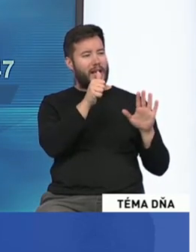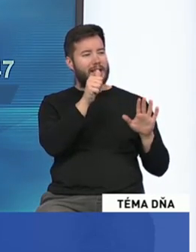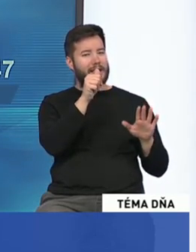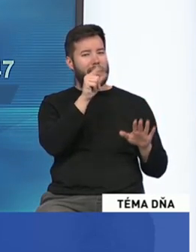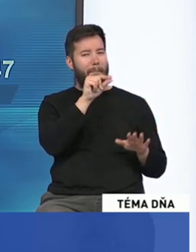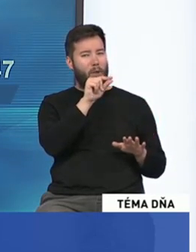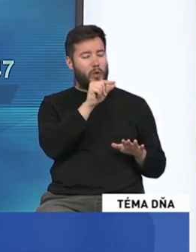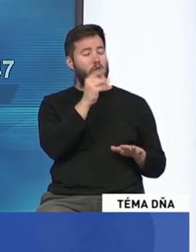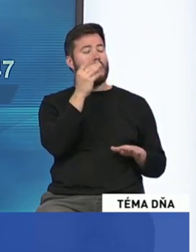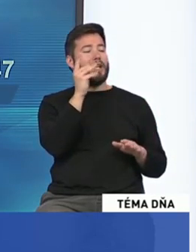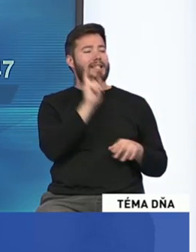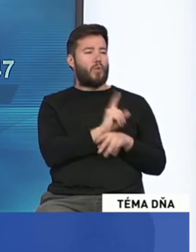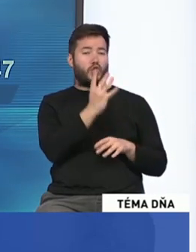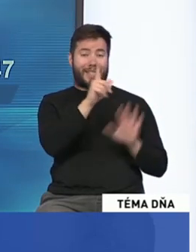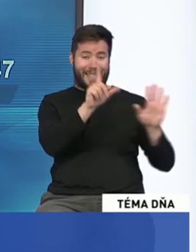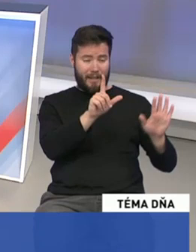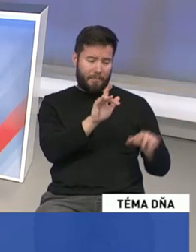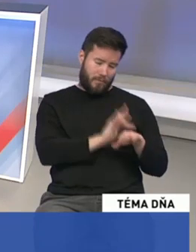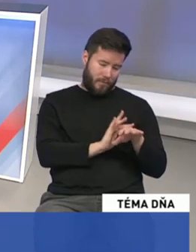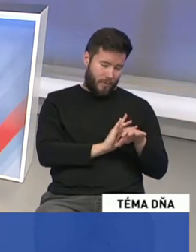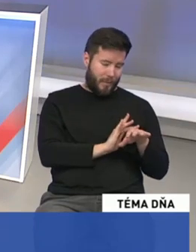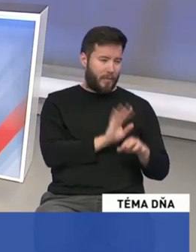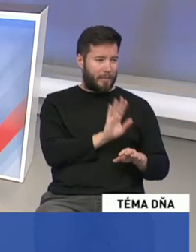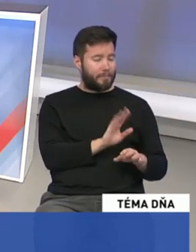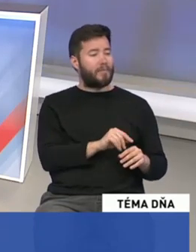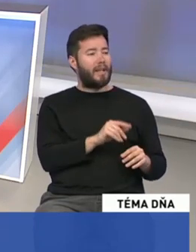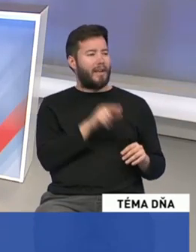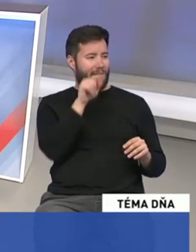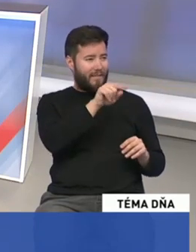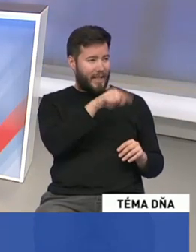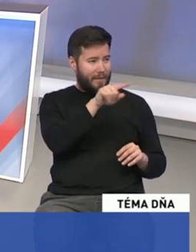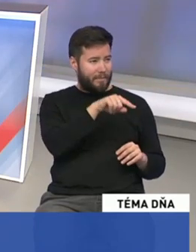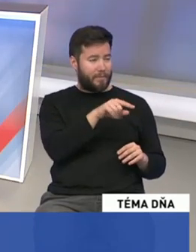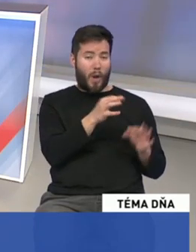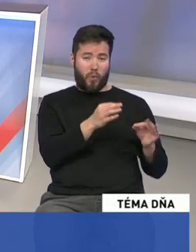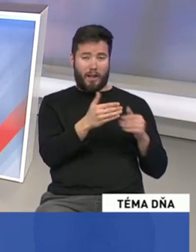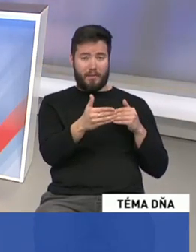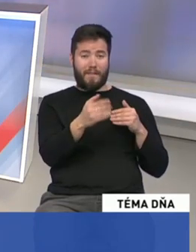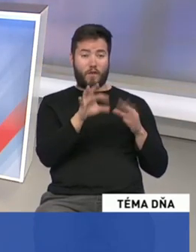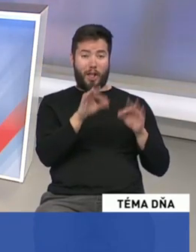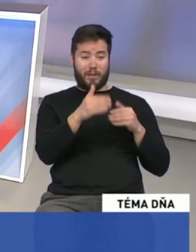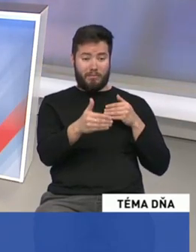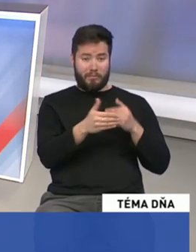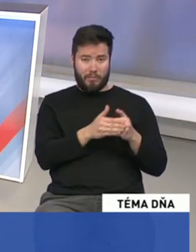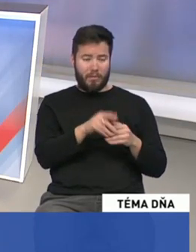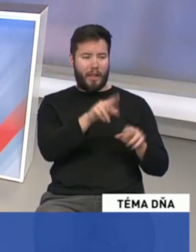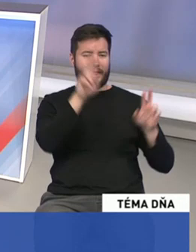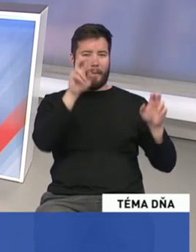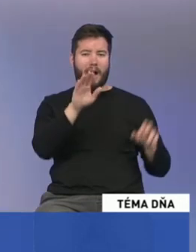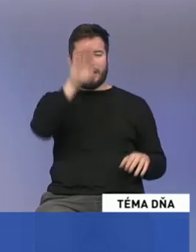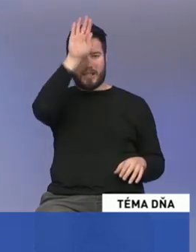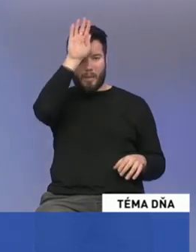6 minút až 47 sekúnd. Ospravduvňujem sa. Teda naozaj vy konkrétne ste teraz tesne pred hoľbami otvorili otázku istambulskeho dohovoru.